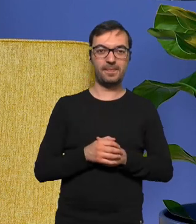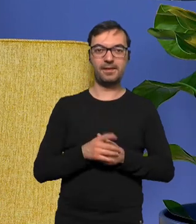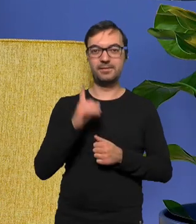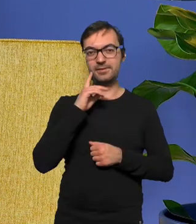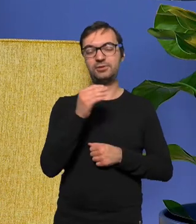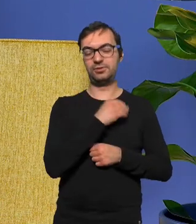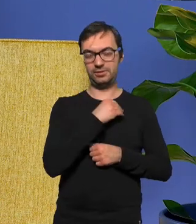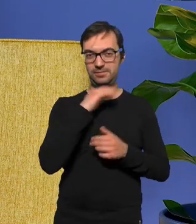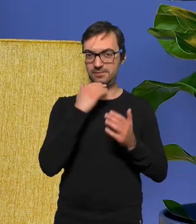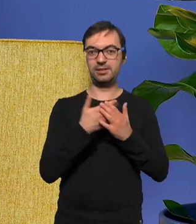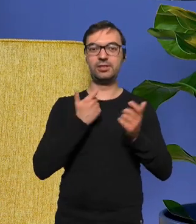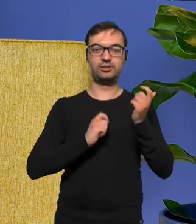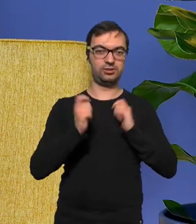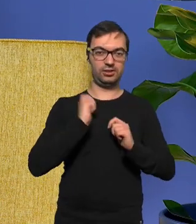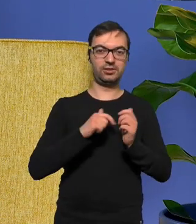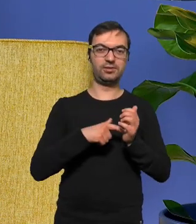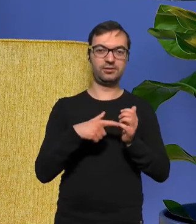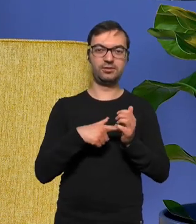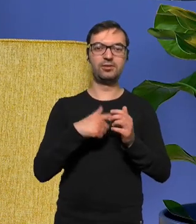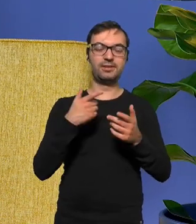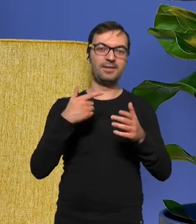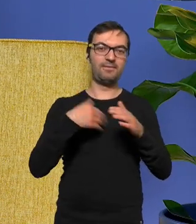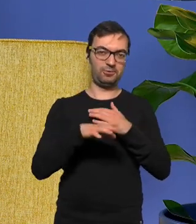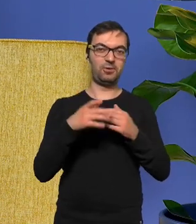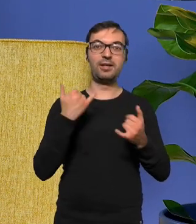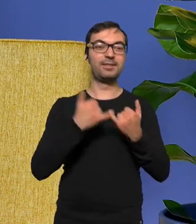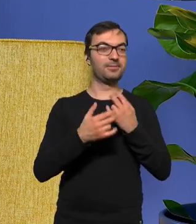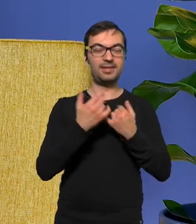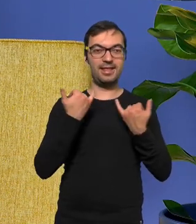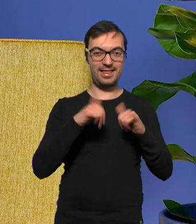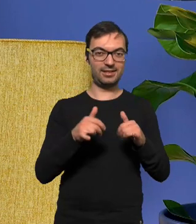szczerze wam mówię że cieszę się że to tak powiem bo dziś mógłbym się